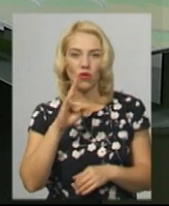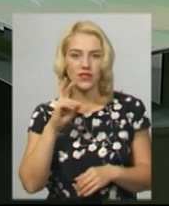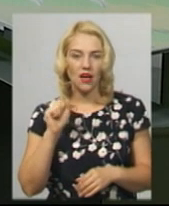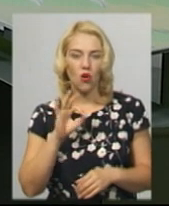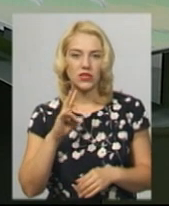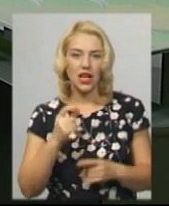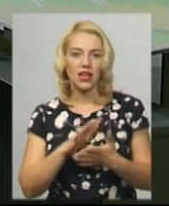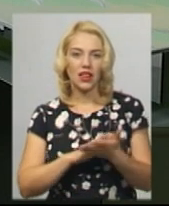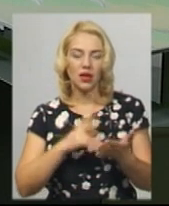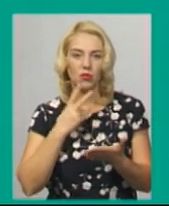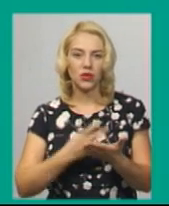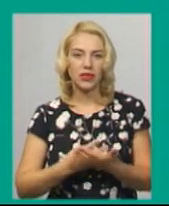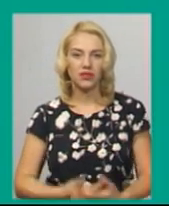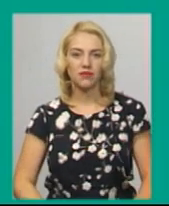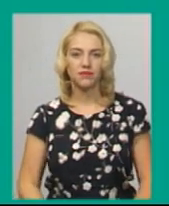Далі ви побачите.